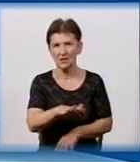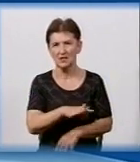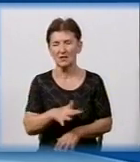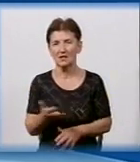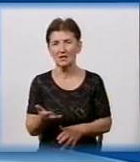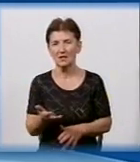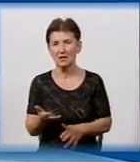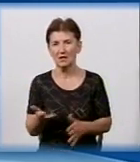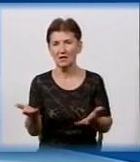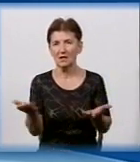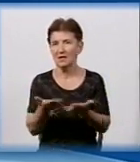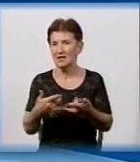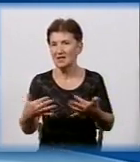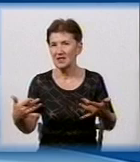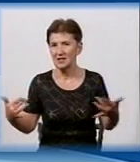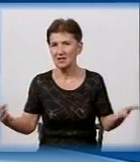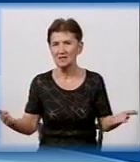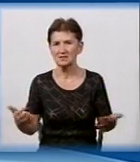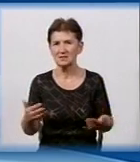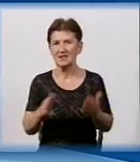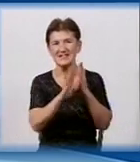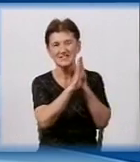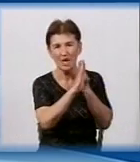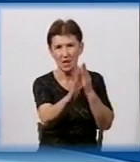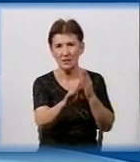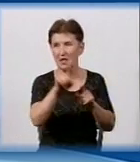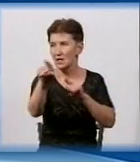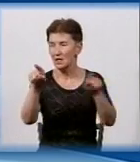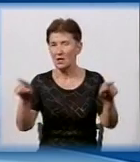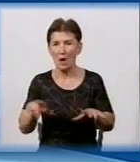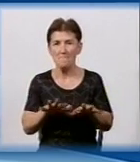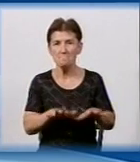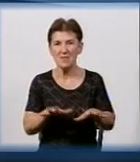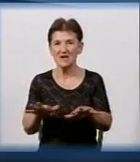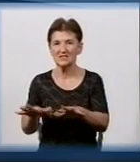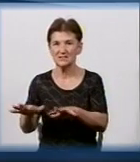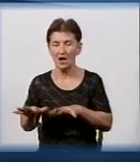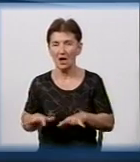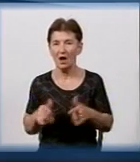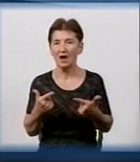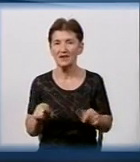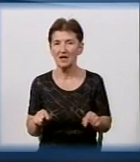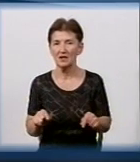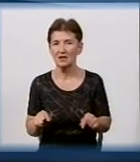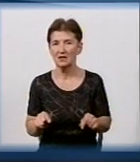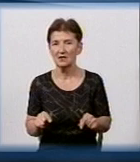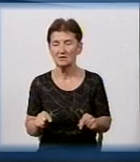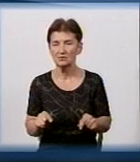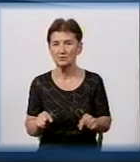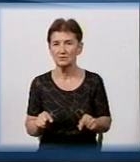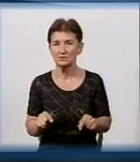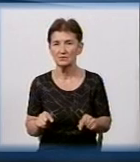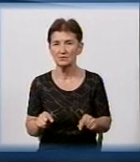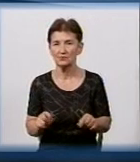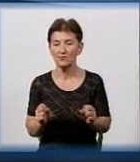якісь стіни гаражів, будь-які інші. Тобто це ті місця, в яких,